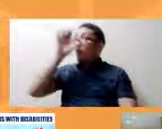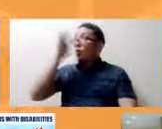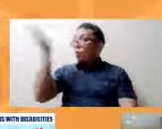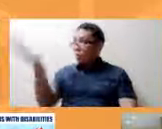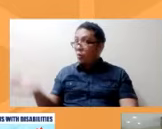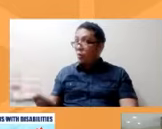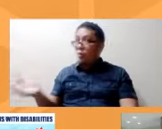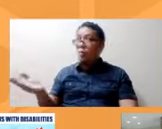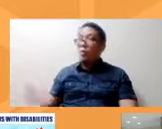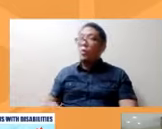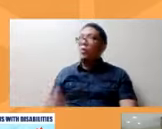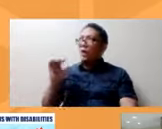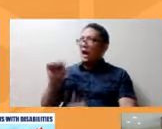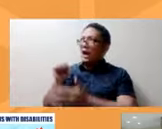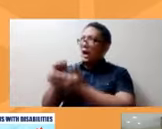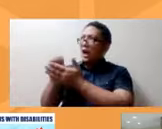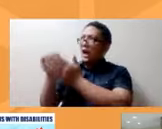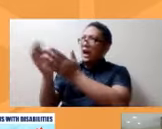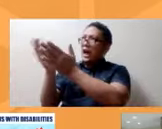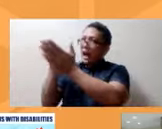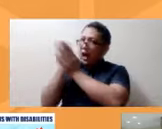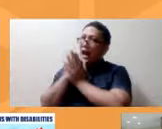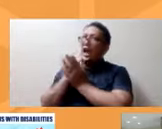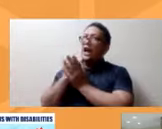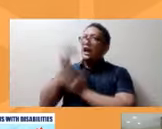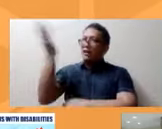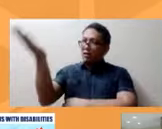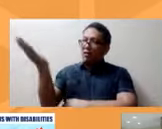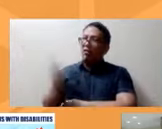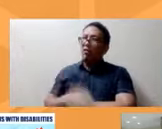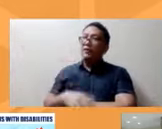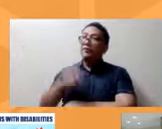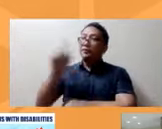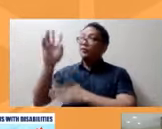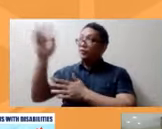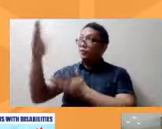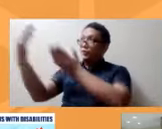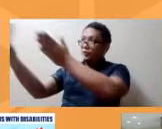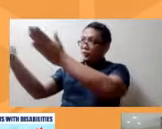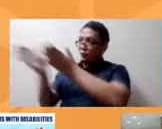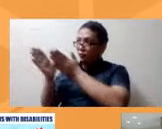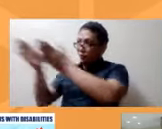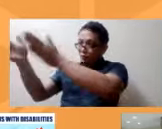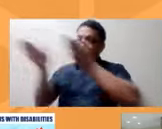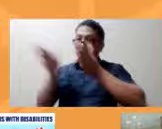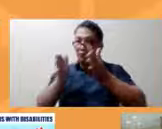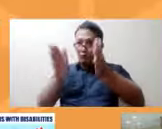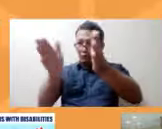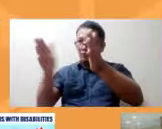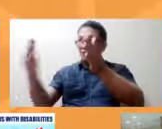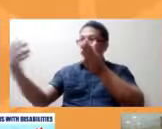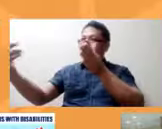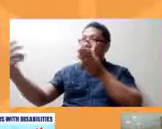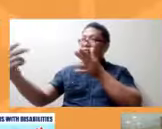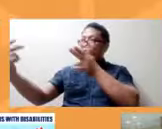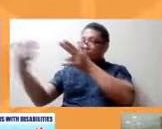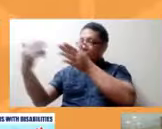kaaabutin kaya nga it's it's a two-way street it's takes two to tango dahil